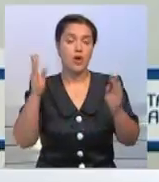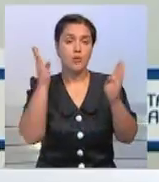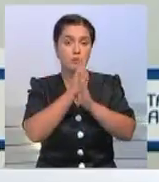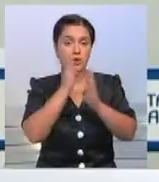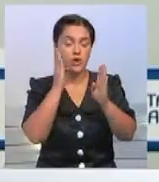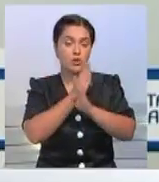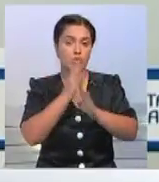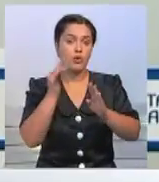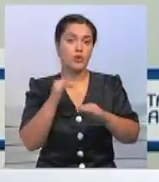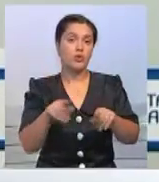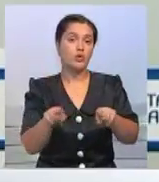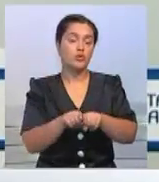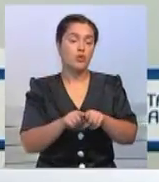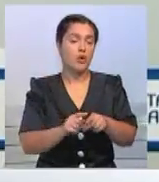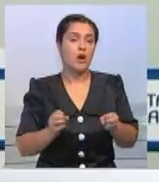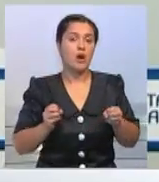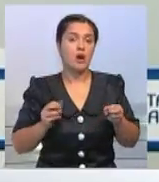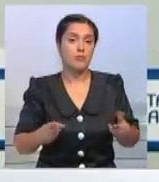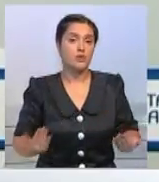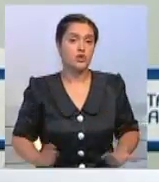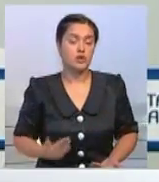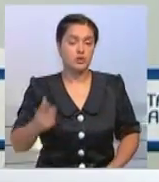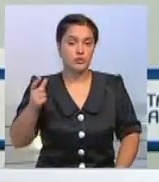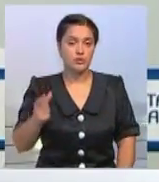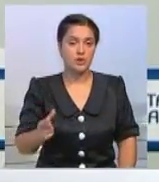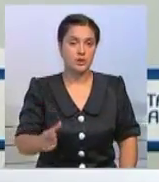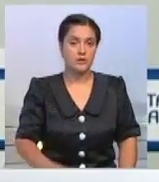наследие, но также подвергает риску жизни людей.